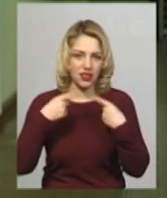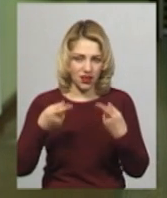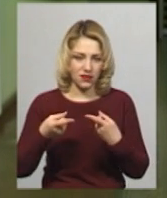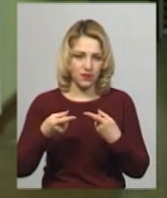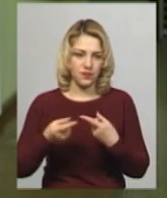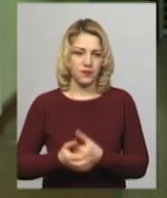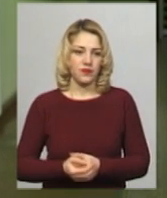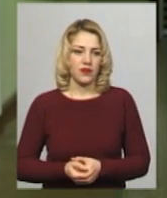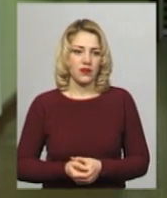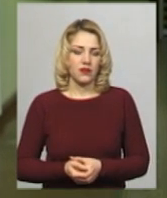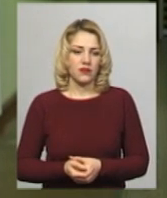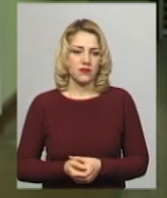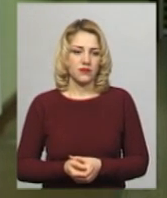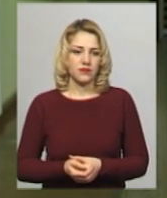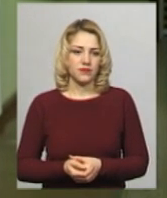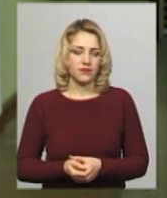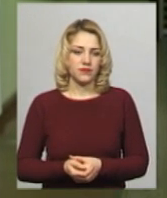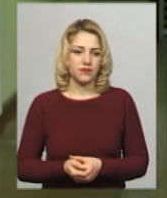Перший? Перший. Перший.